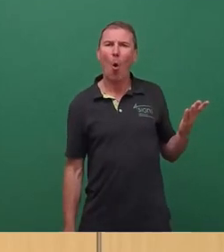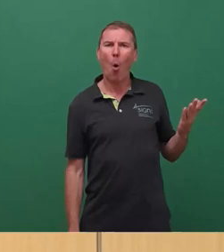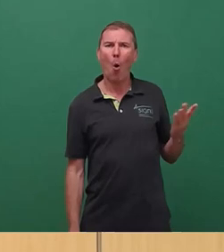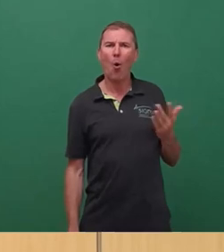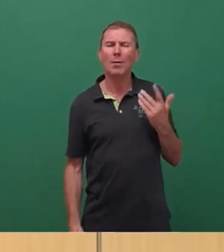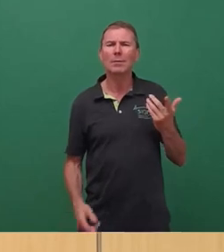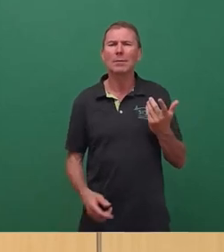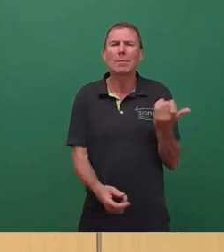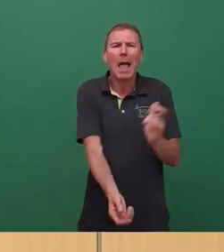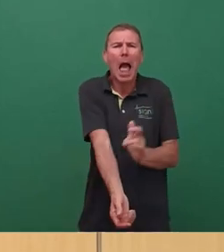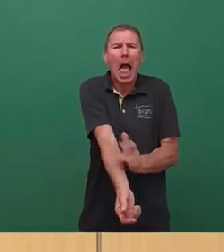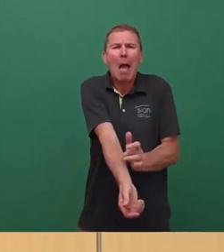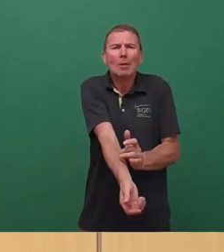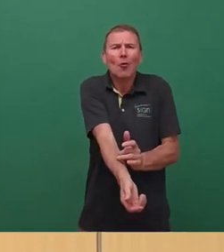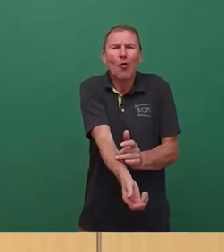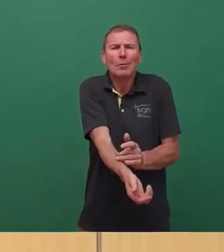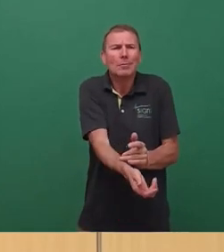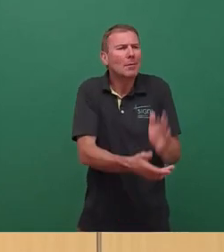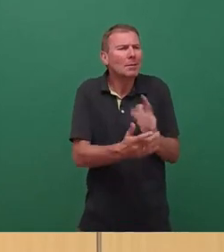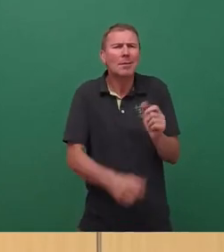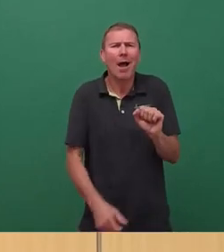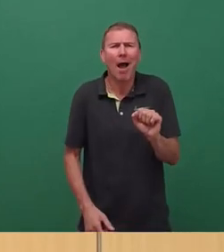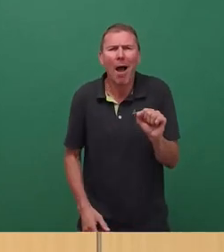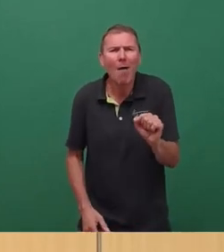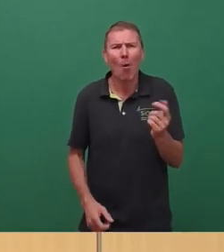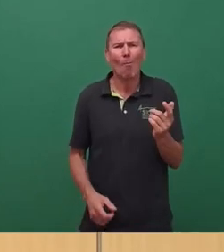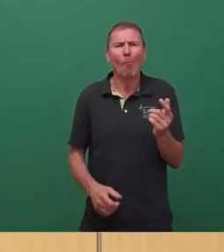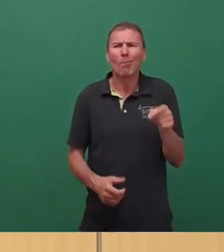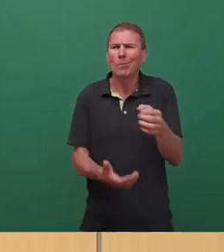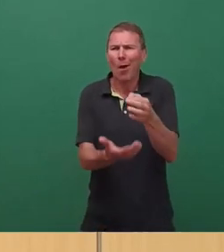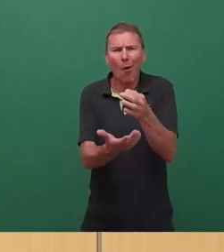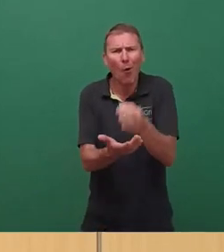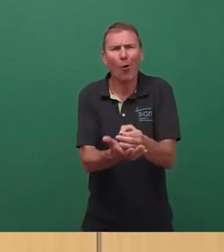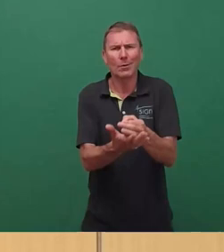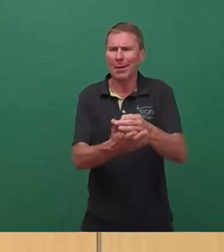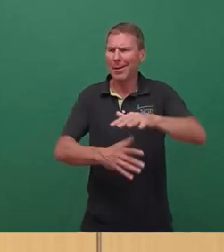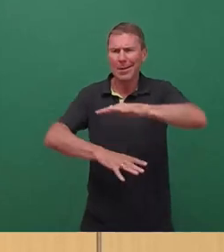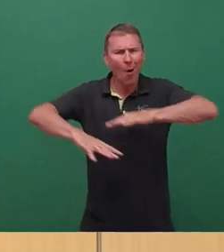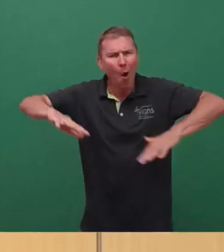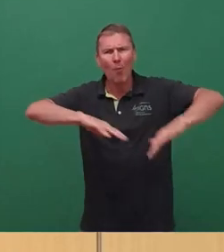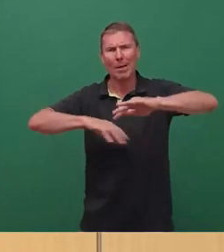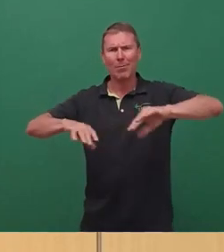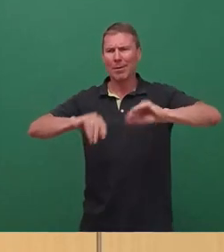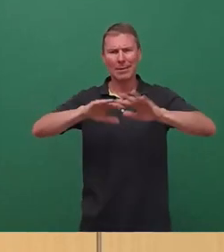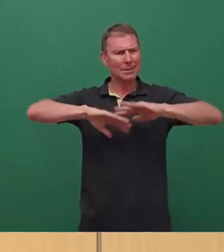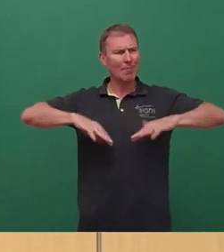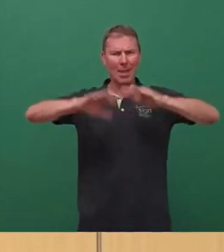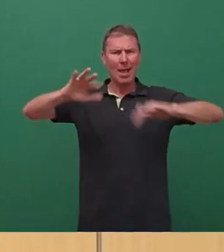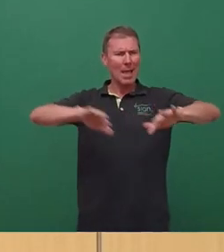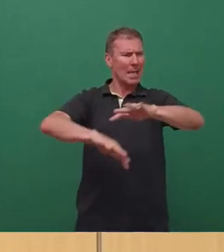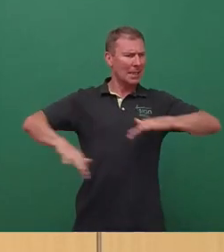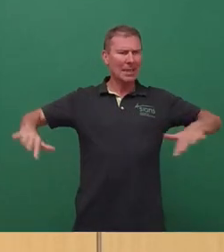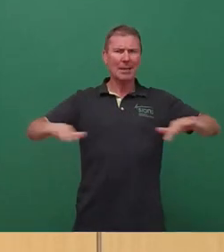emotional uns allen vorgemacht hat, warum dieser Ort, diese Umgebung, dieses Gesamtareal, warum